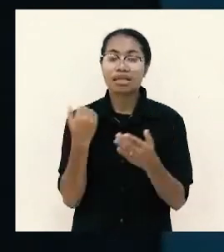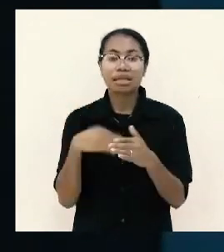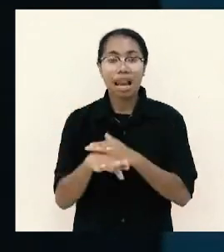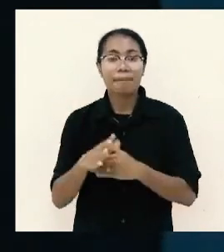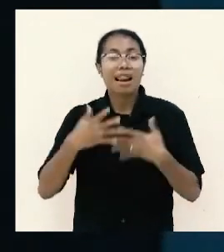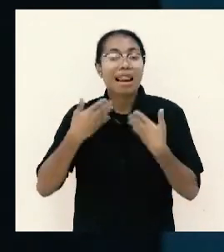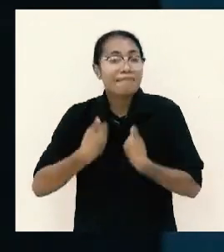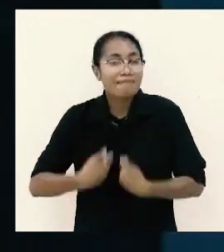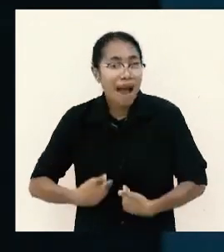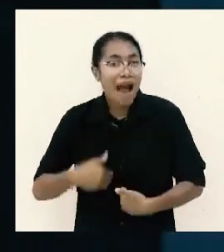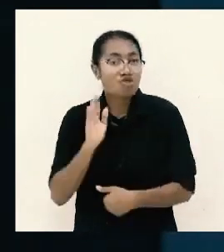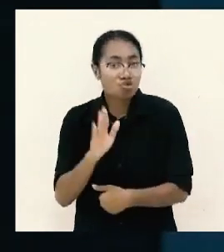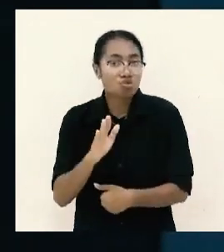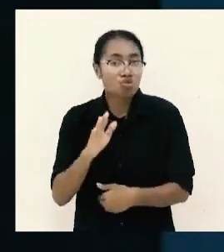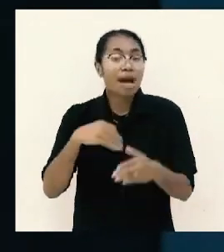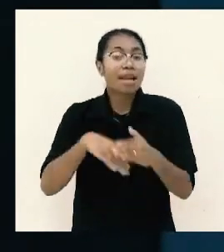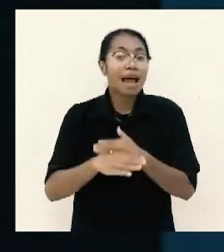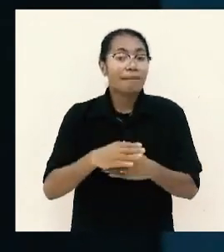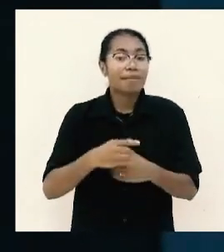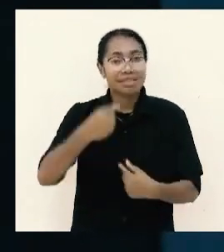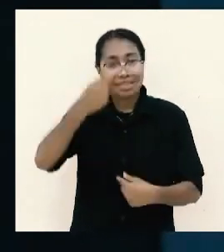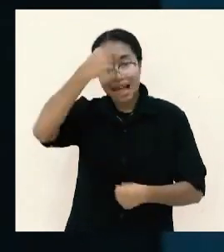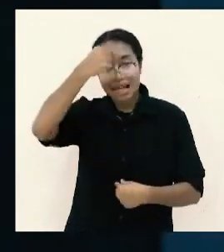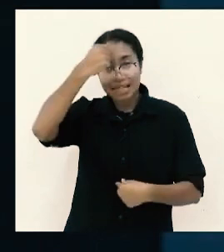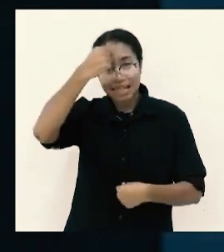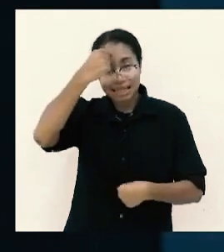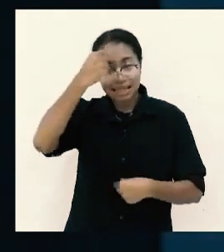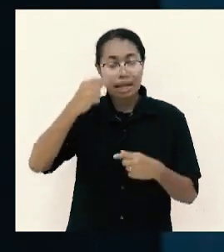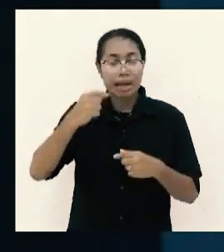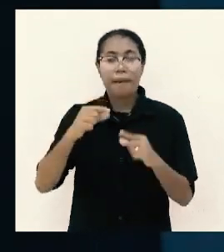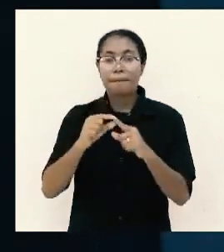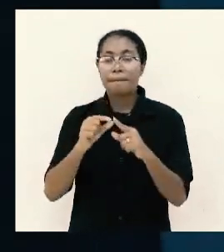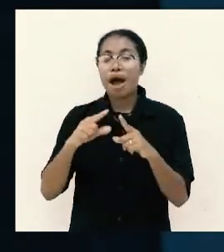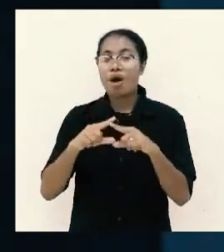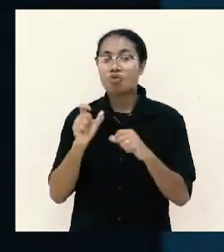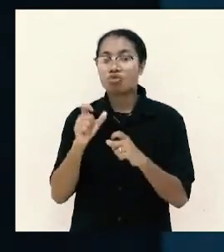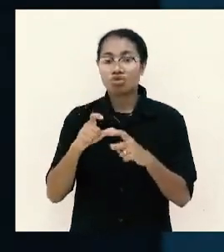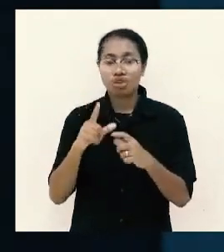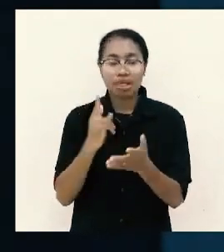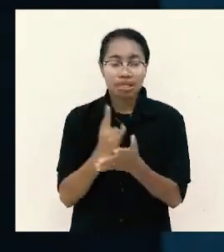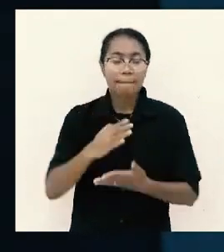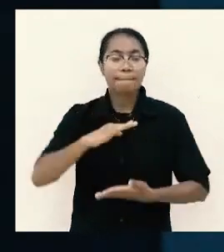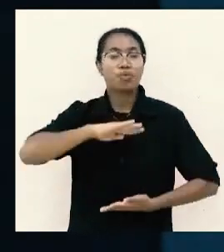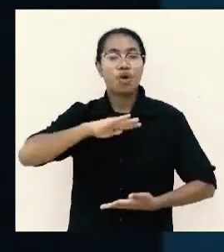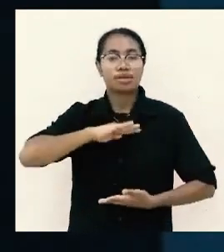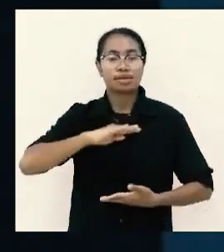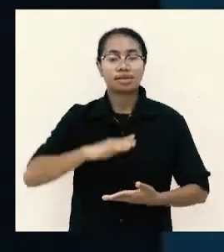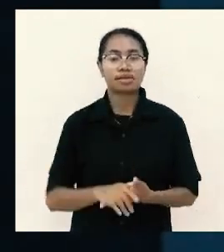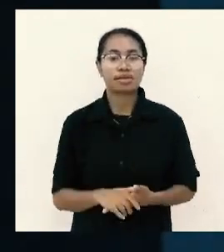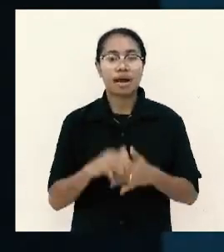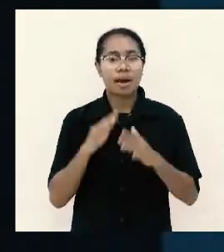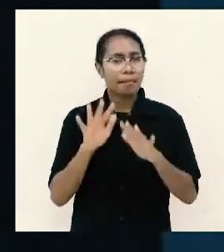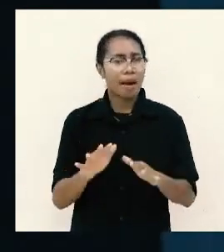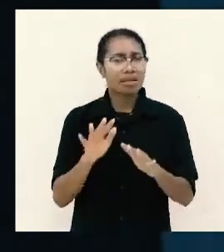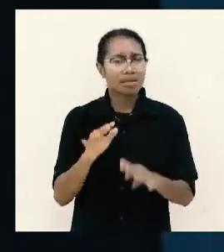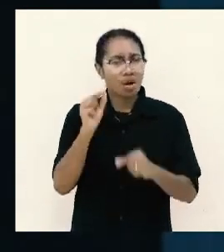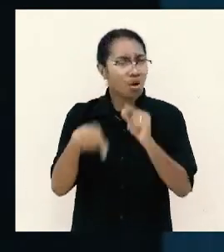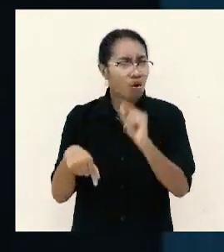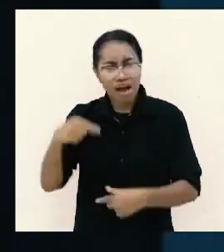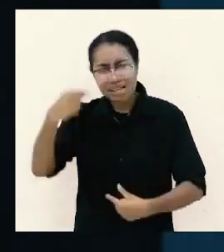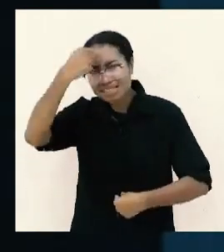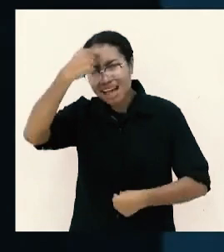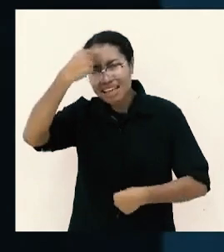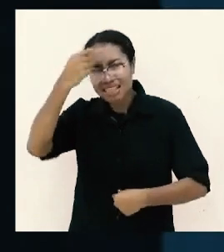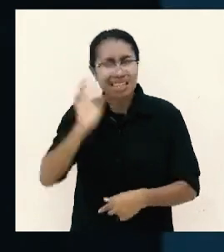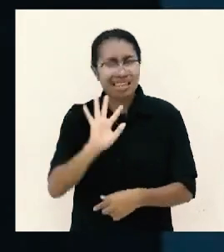berarti bahkan dalam keadaan sakit pun paulus rasa puas banyak orang sakit tapi tidak